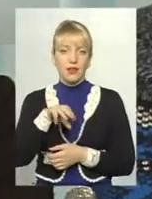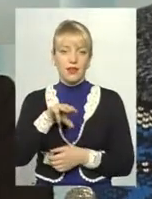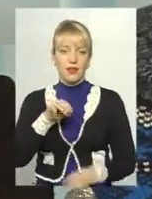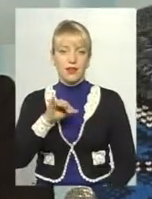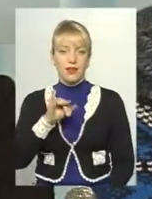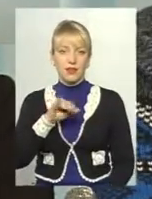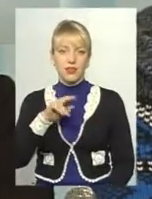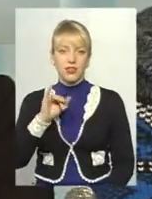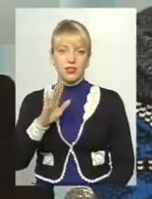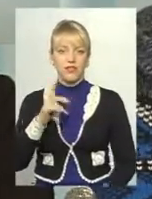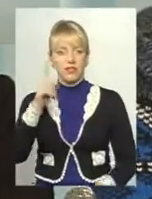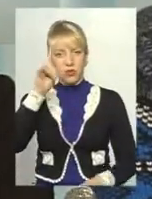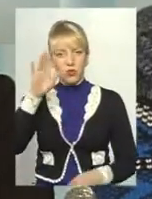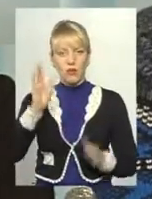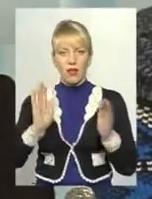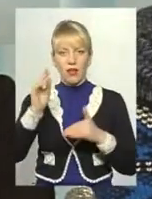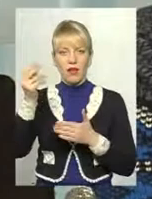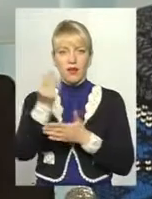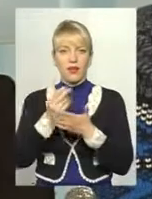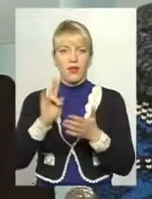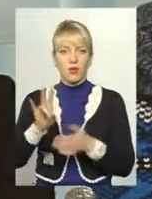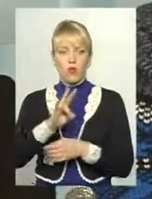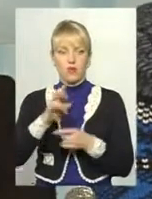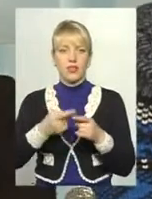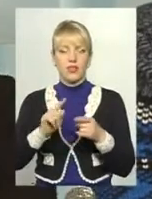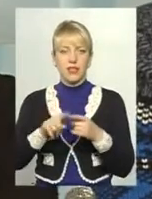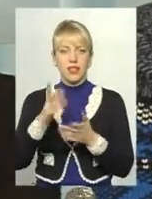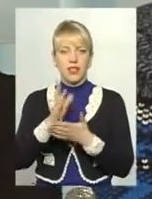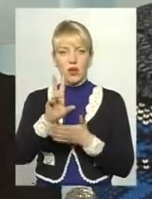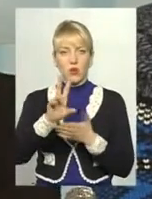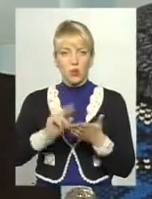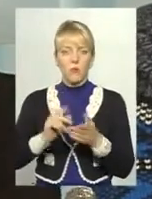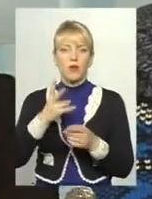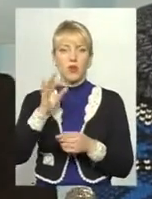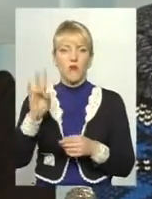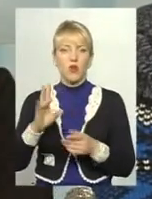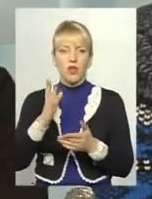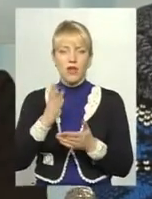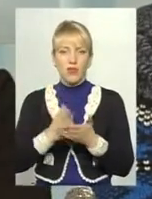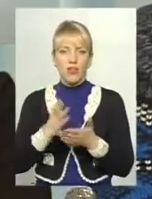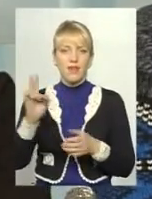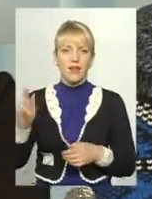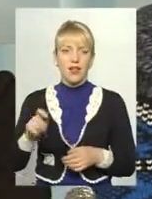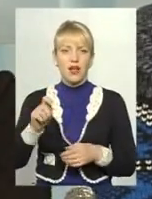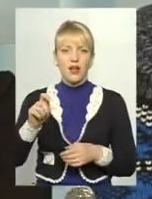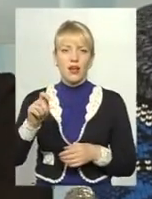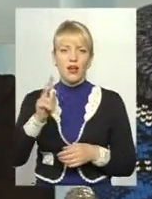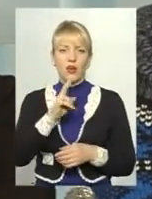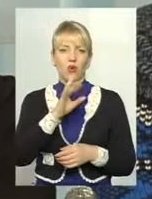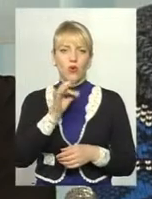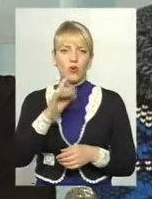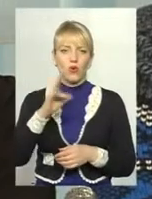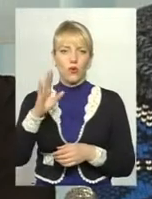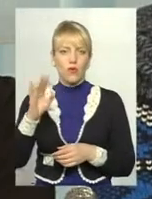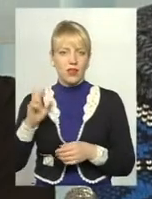З відомою іконою, хоча то є копія, але вона є коронована Литичевською Матері Божою. всі знаєте, скільки там тисяч